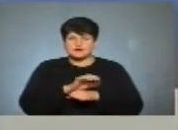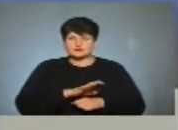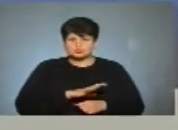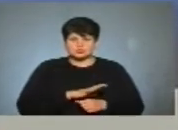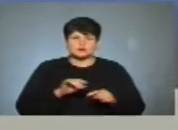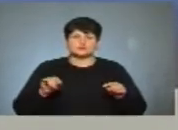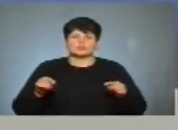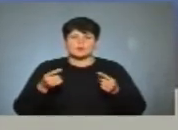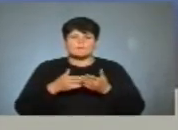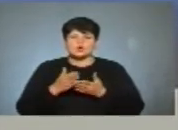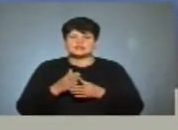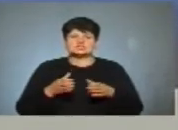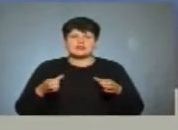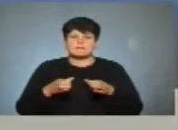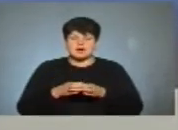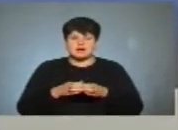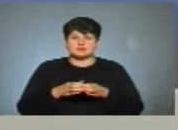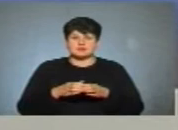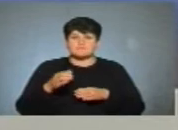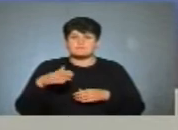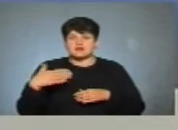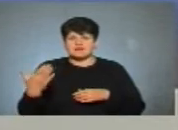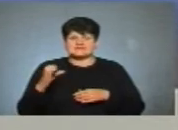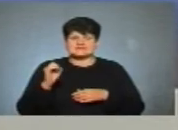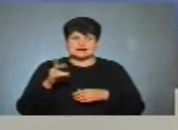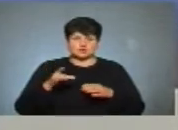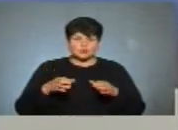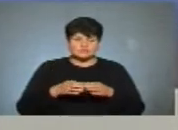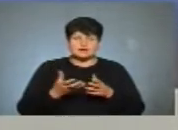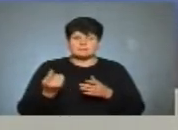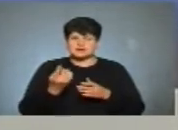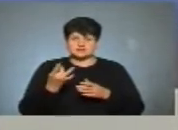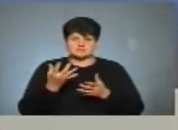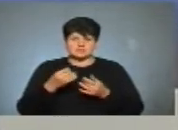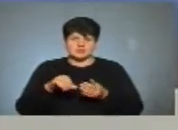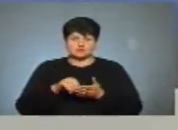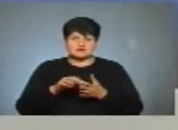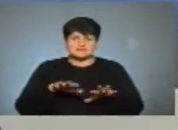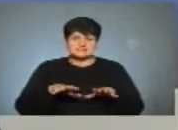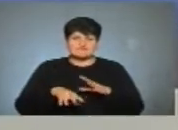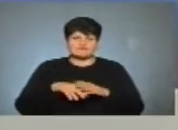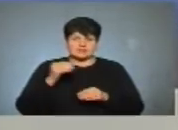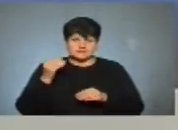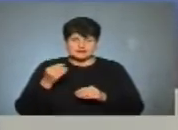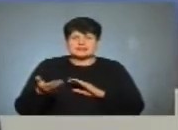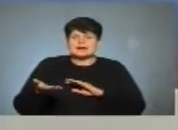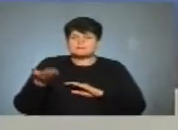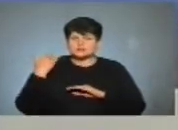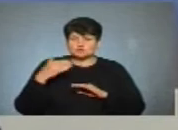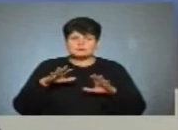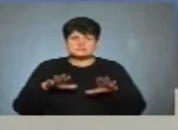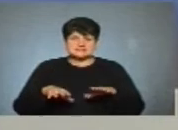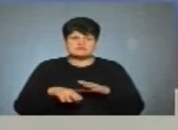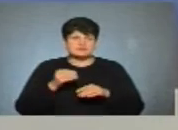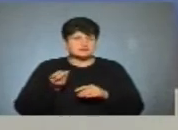утворена політична партія «Правий сектор». Вона вперше приймає участь в місцевих виборах. Ми на минулі місцеві